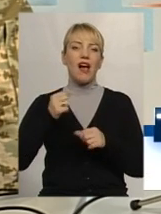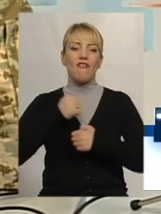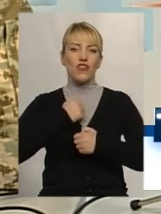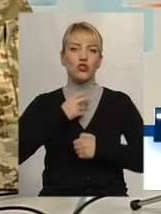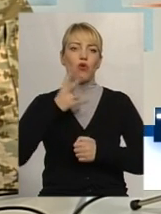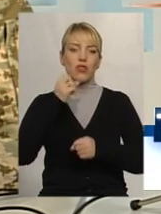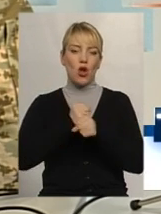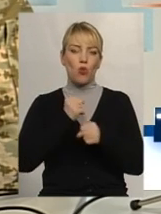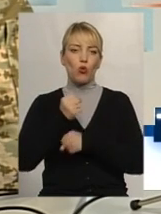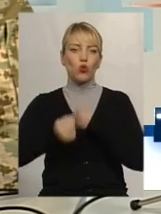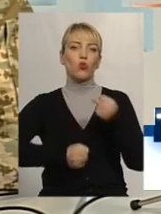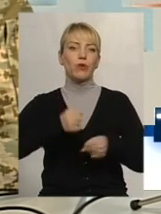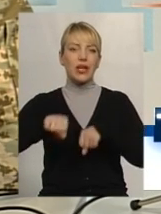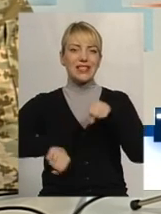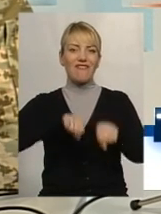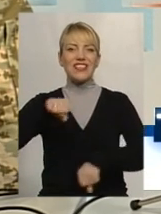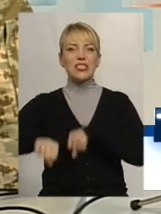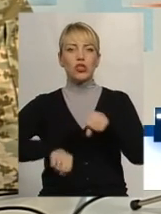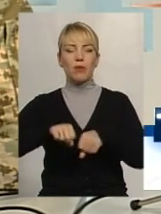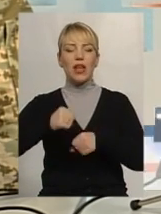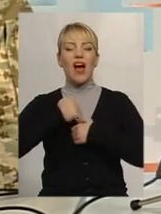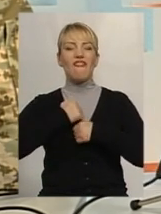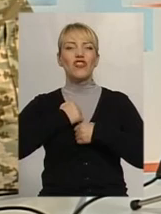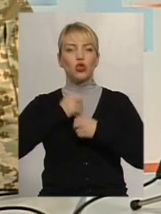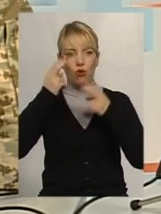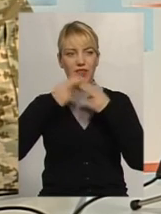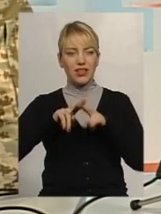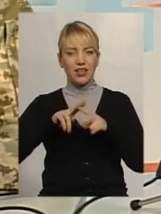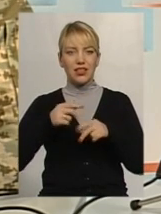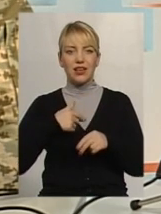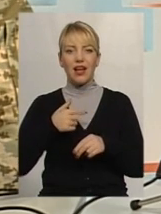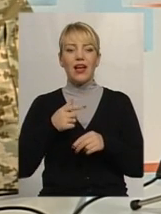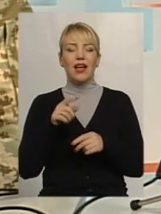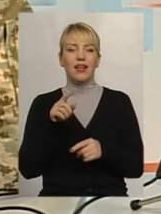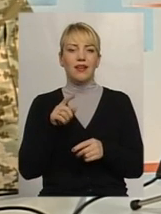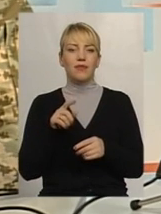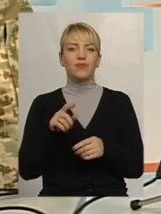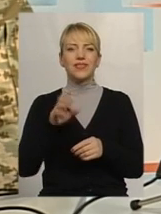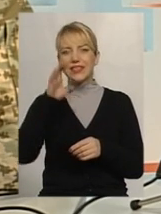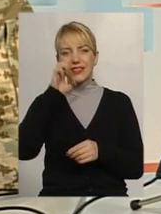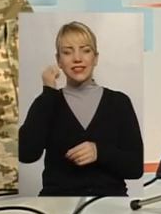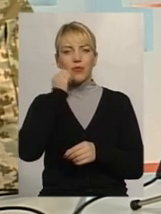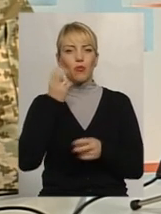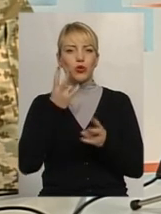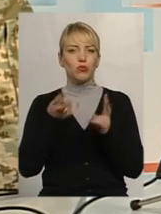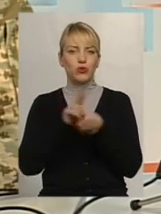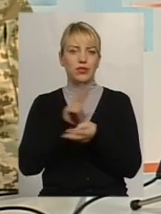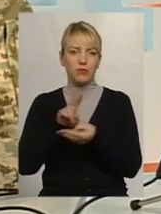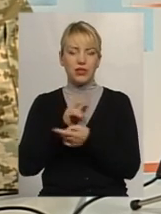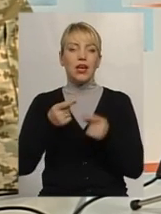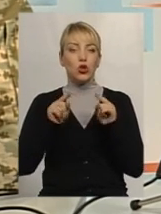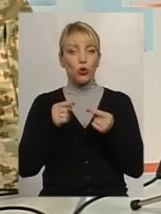велосипедами, а військова техніка наша іноді там не заводиться з першого разу, потребує заміни. Тому, якщо ми